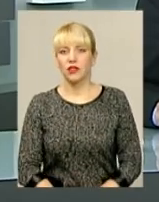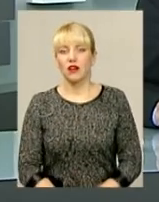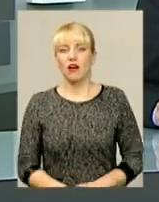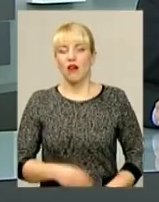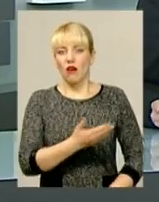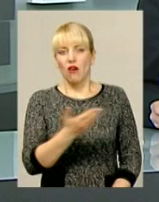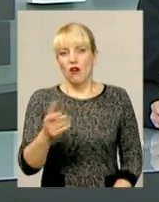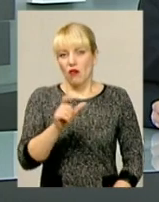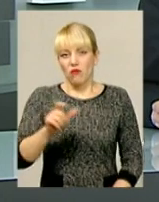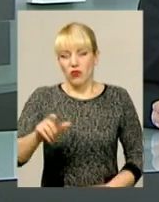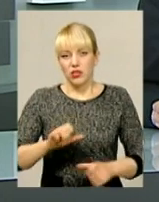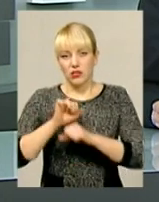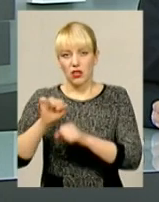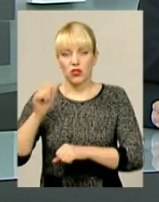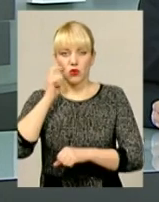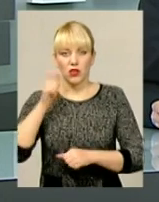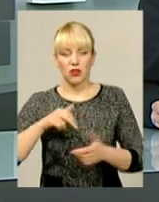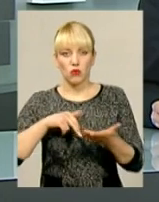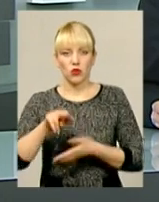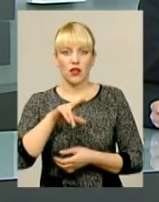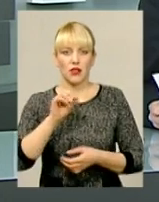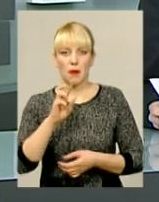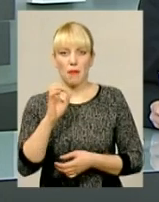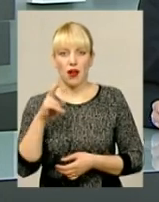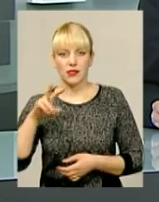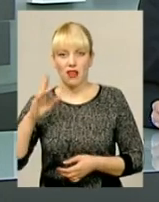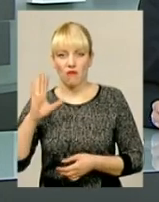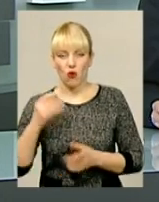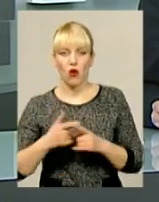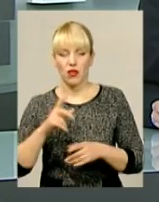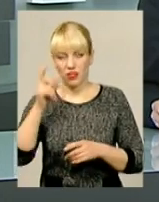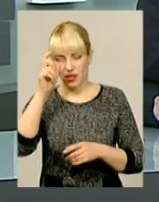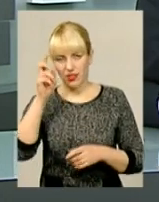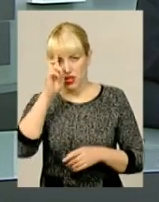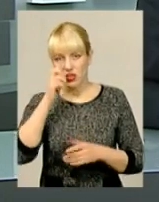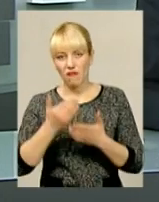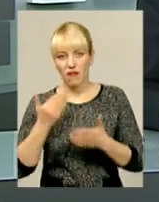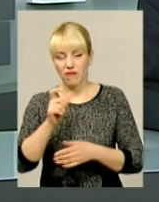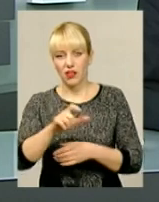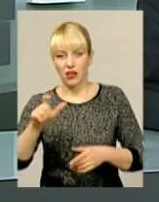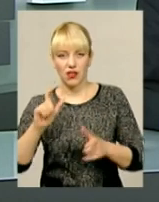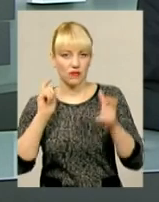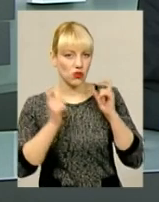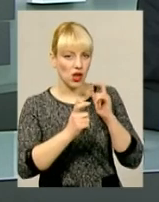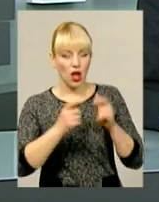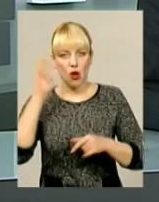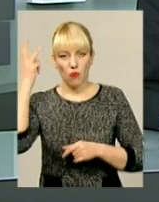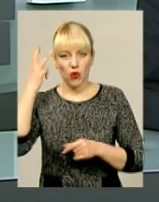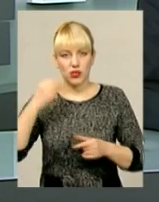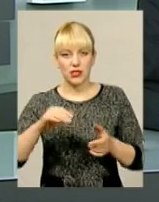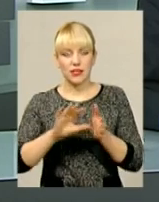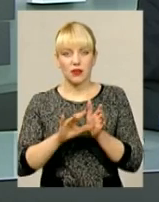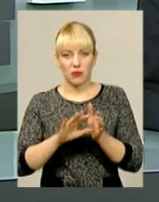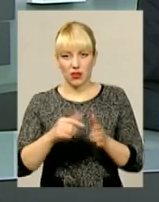Україну, пройшовши Дебальцівський котел. Натомість держава від них відвернулася. Подільські бійці 128-ї гірськопіхотної бригади